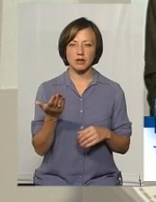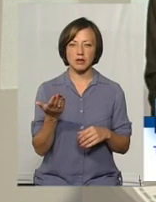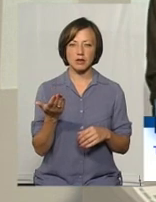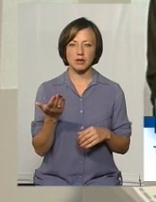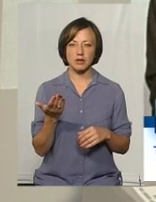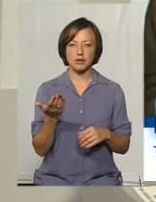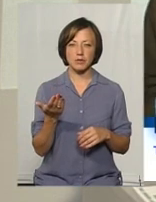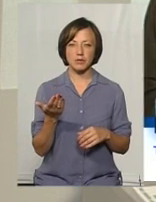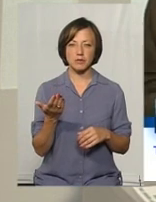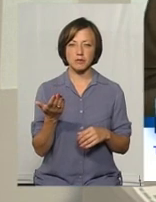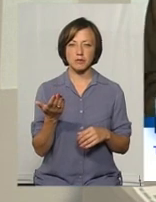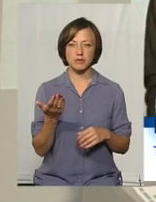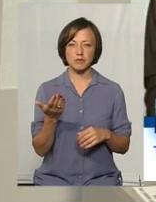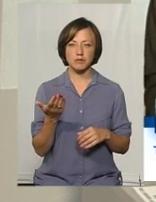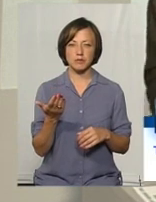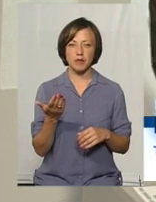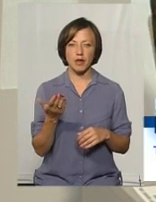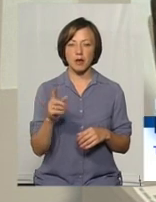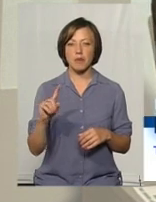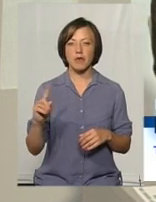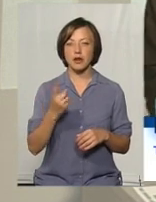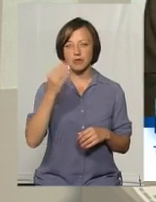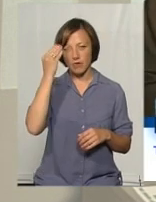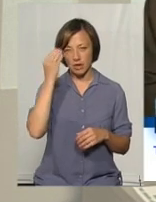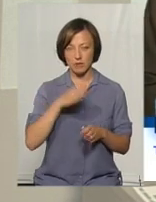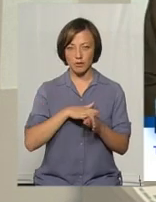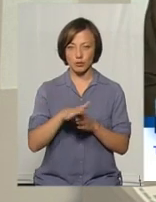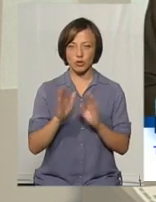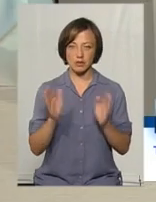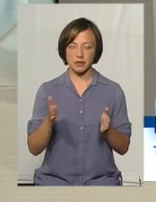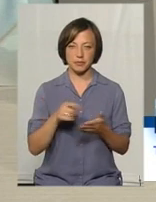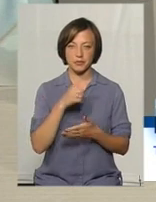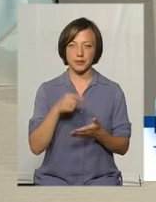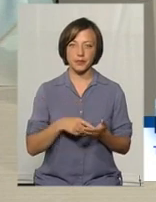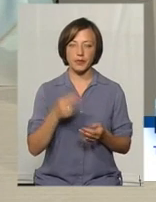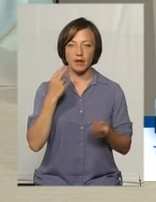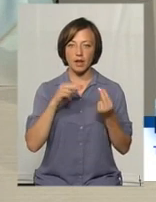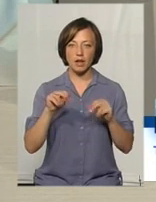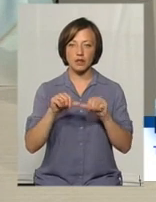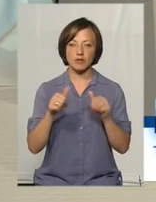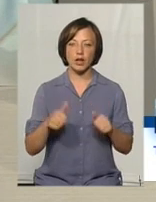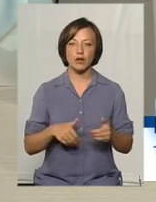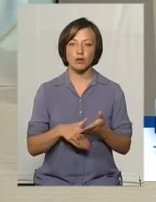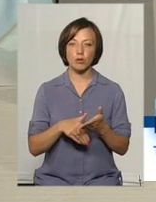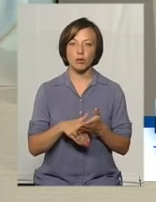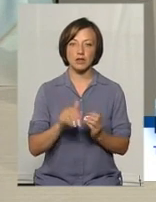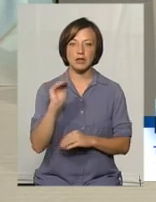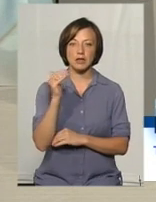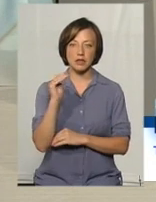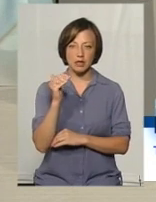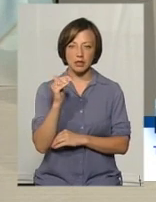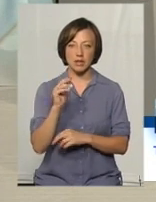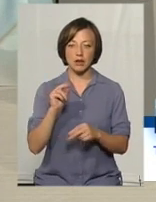перше враження, яке має відбутися тільки? Некращий варіант допомогти дитині